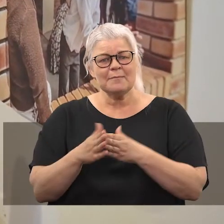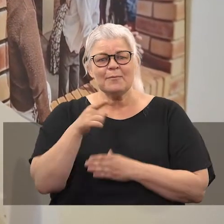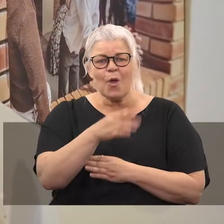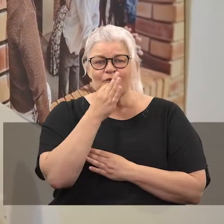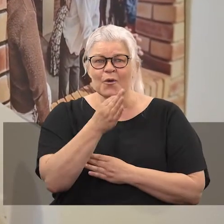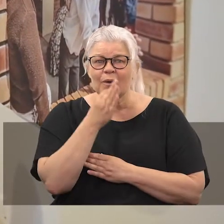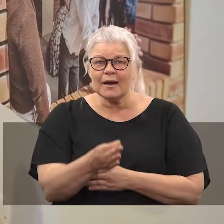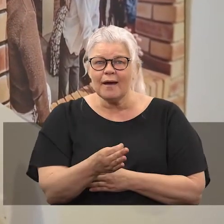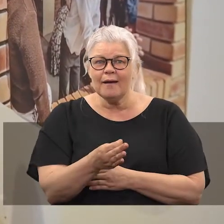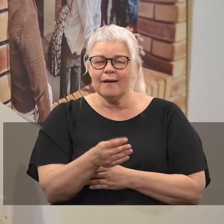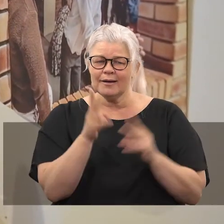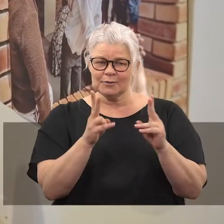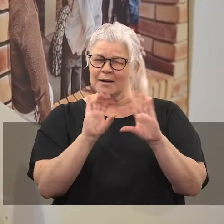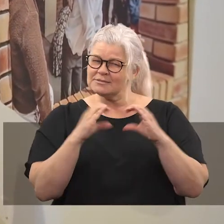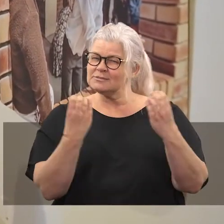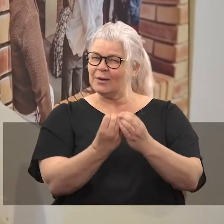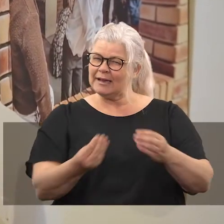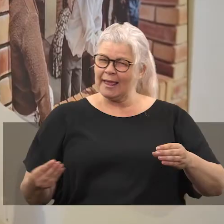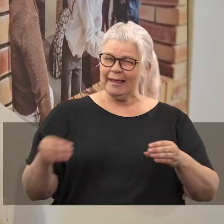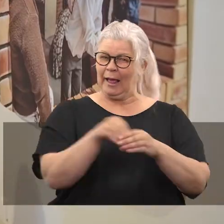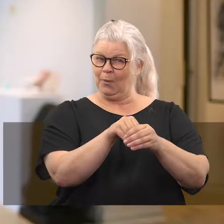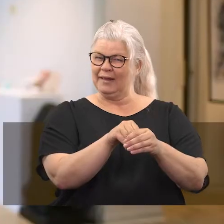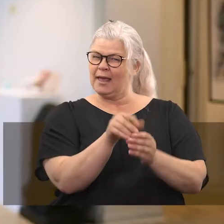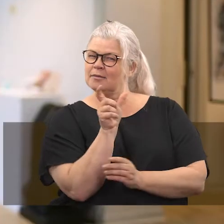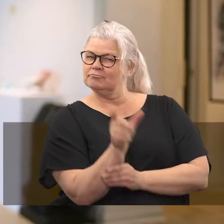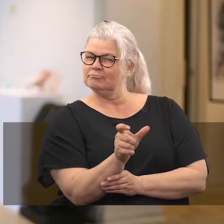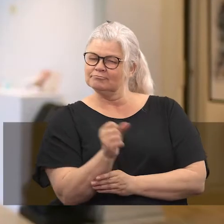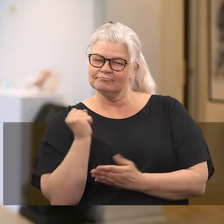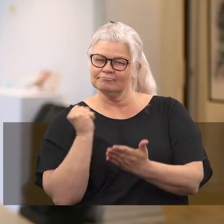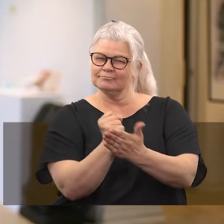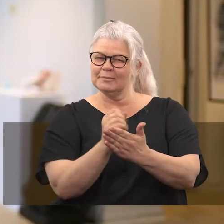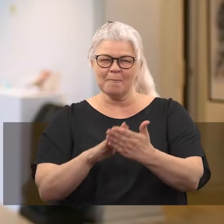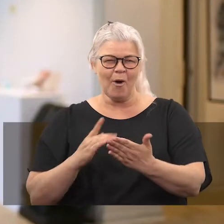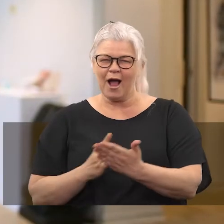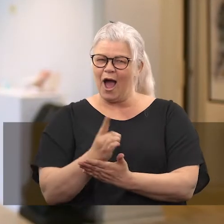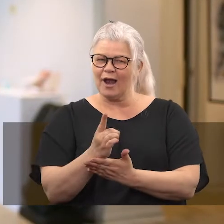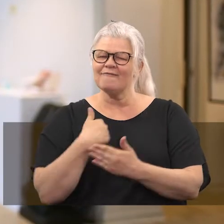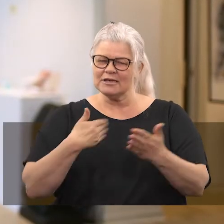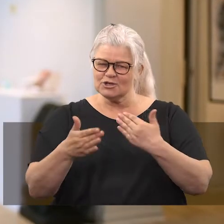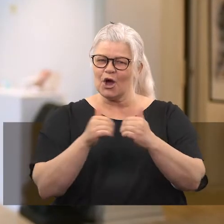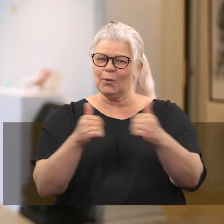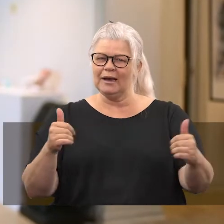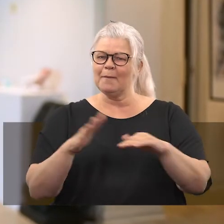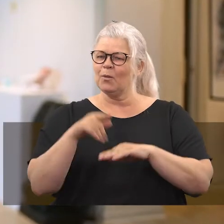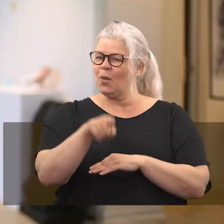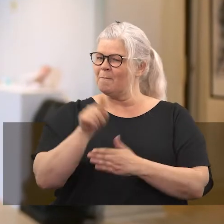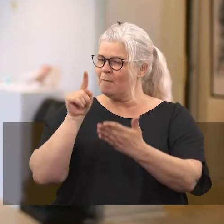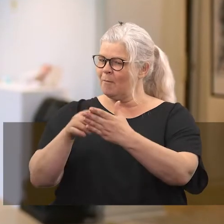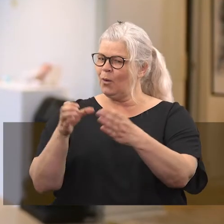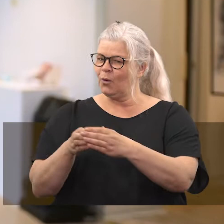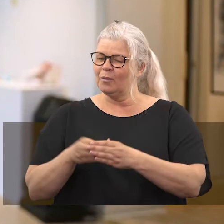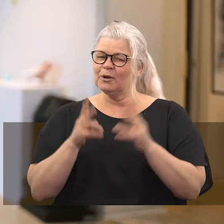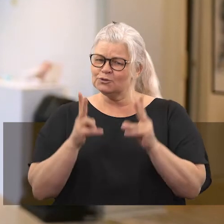med de här frågorna. Och sätta social inkludering ordentligt på kartan och göra skillnad för de målgrupper